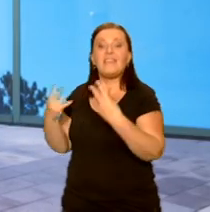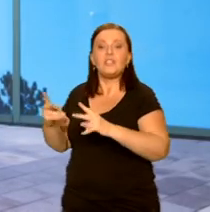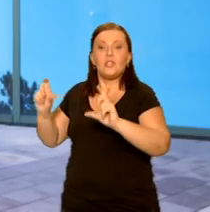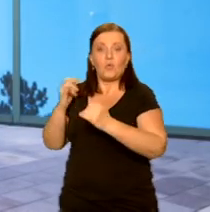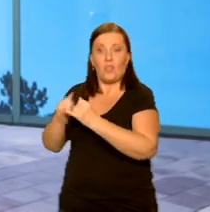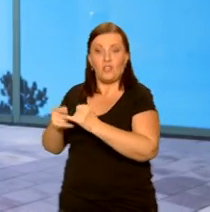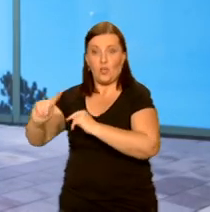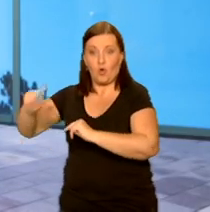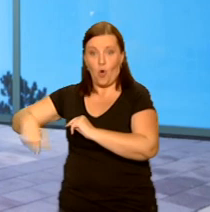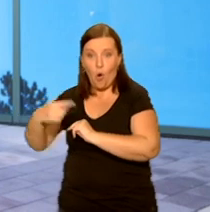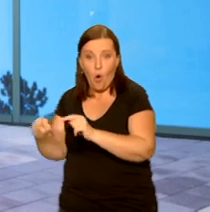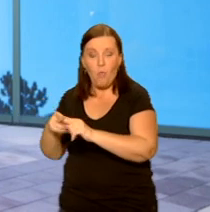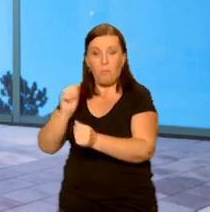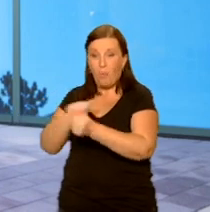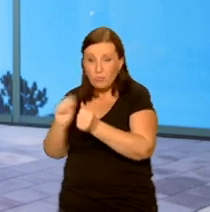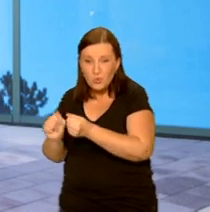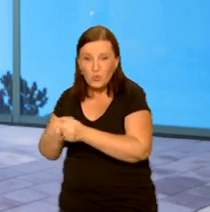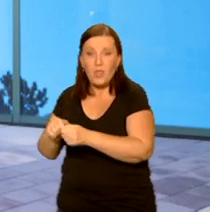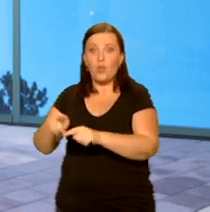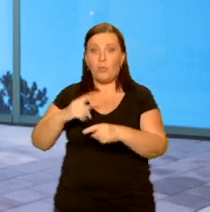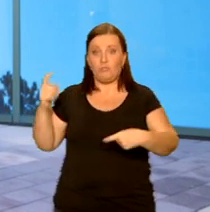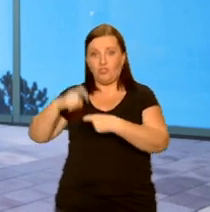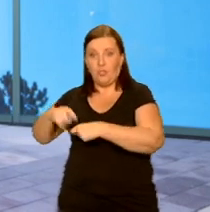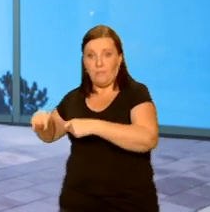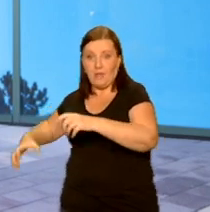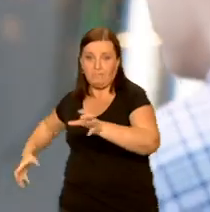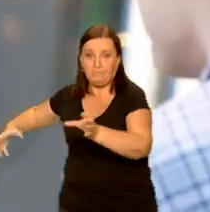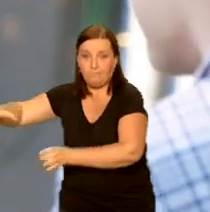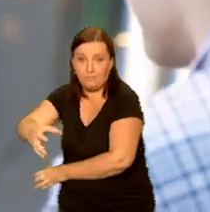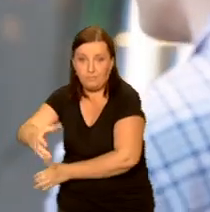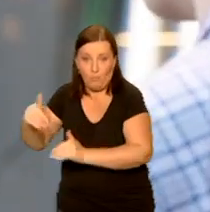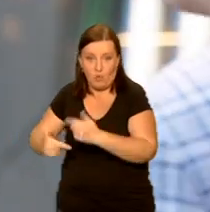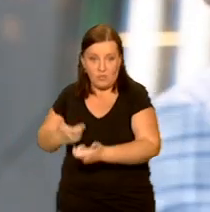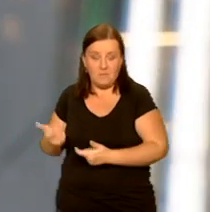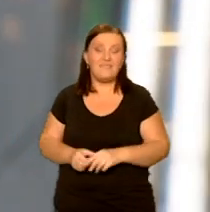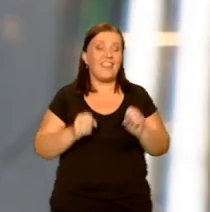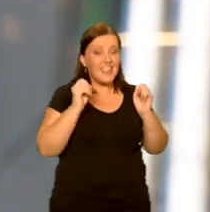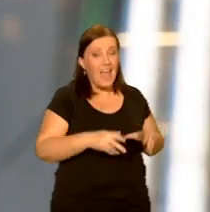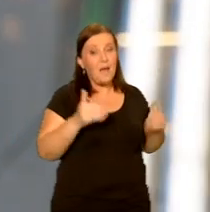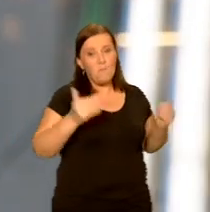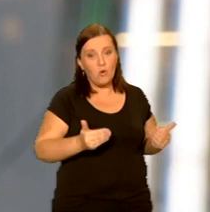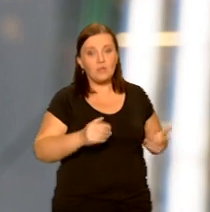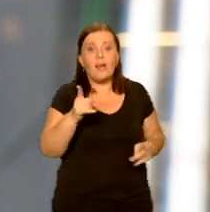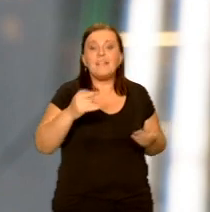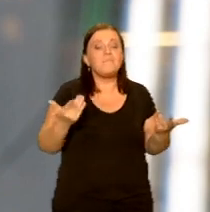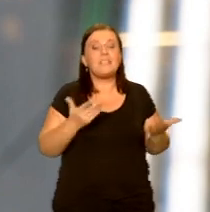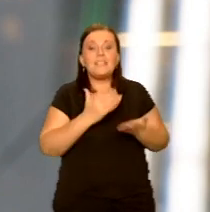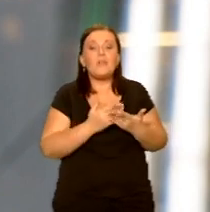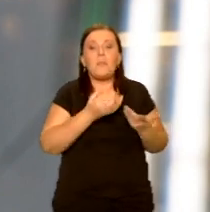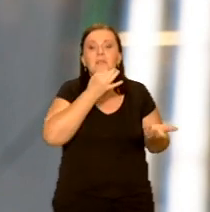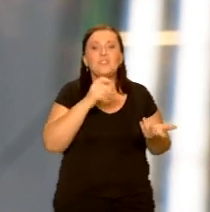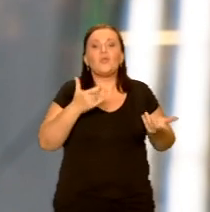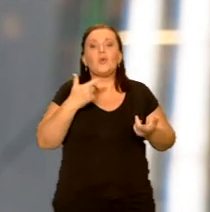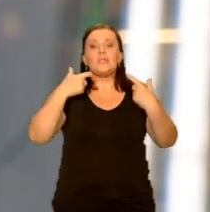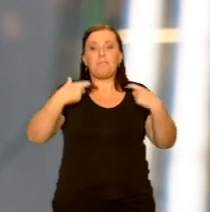to możemy sobie wyjąć koło z przyczepki i zamienić z uszkodzonym. Można jak najbardziej. Pytanie brzmi, co wtedy z